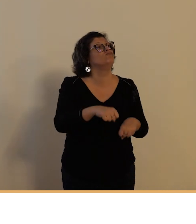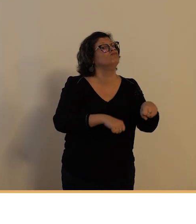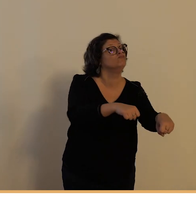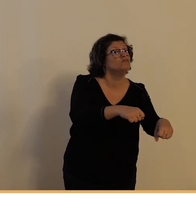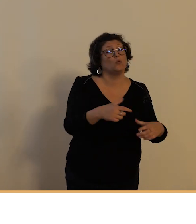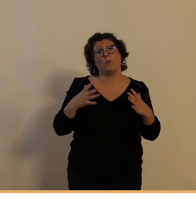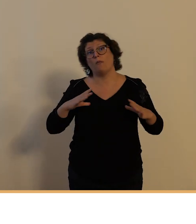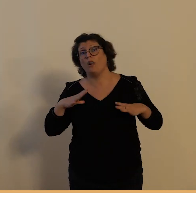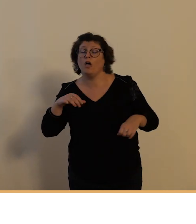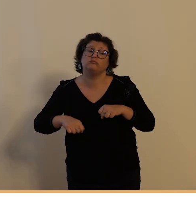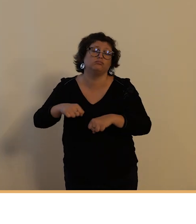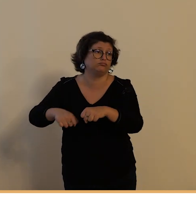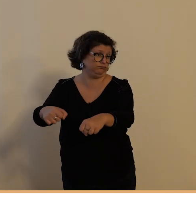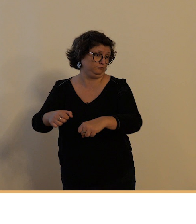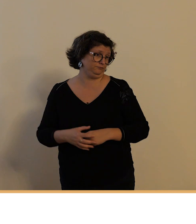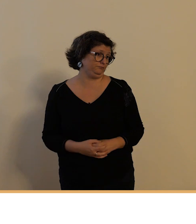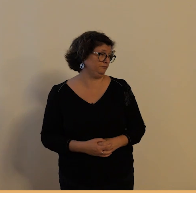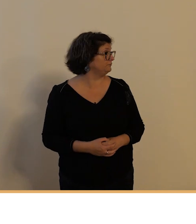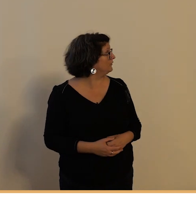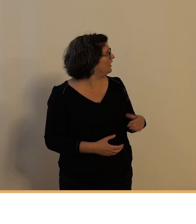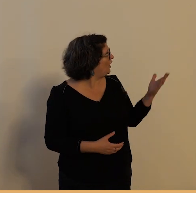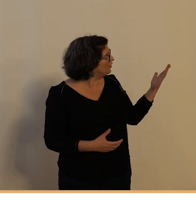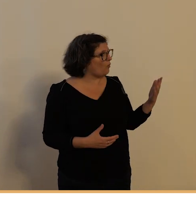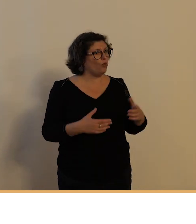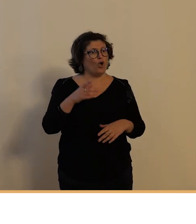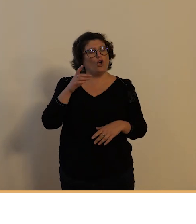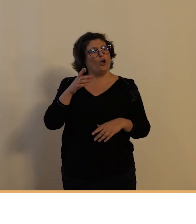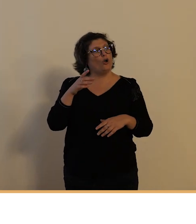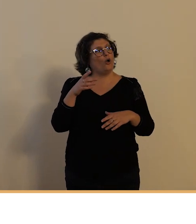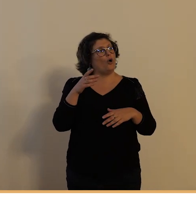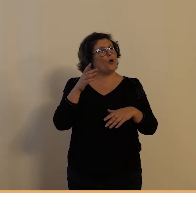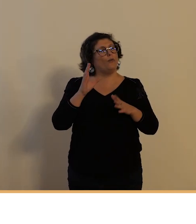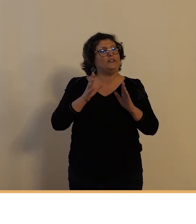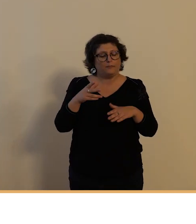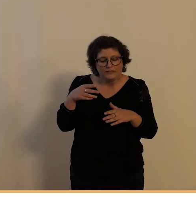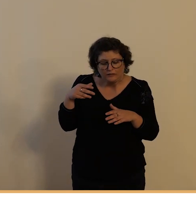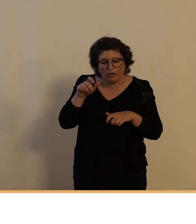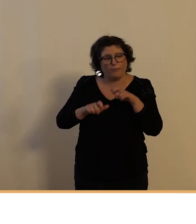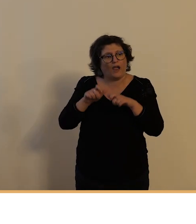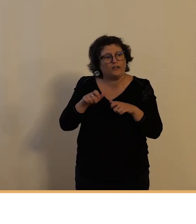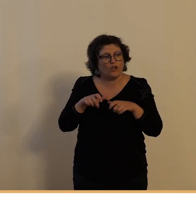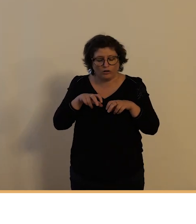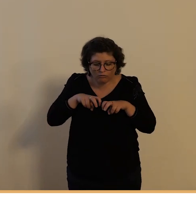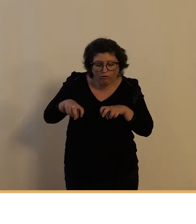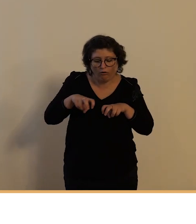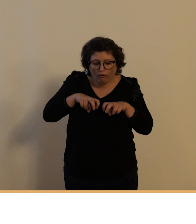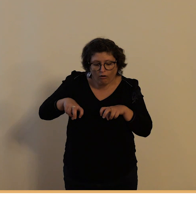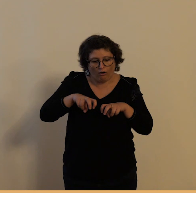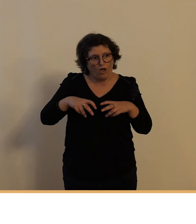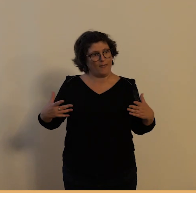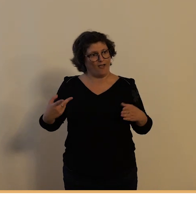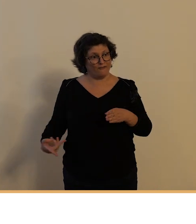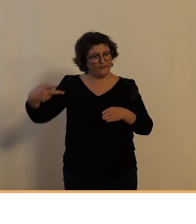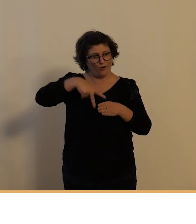indéniablement la bicyclette a été un vecteur d'émancipation sociale elle permet le déplacement notamment de la